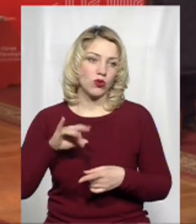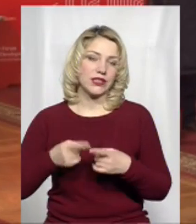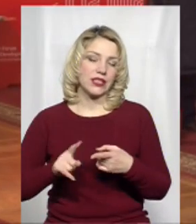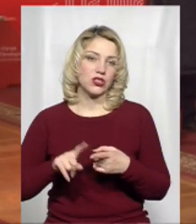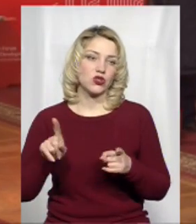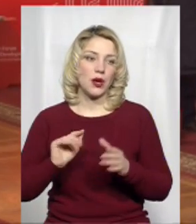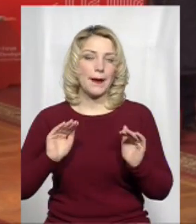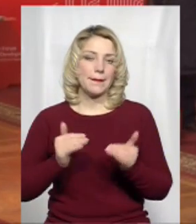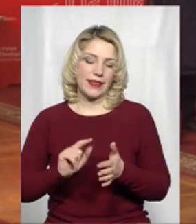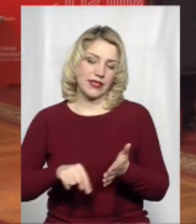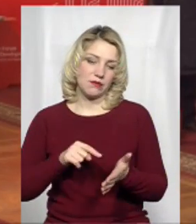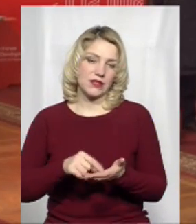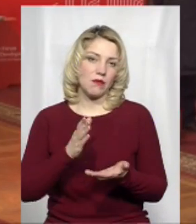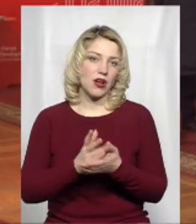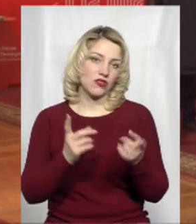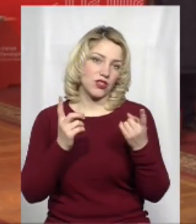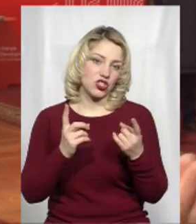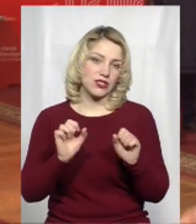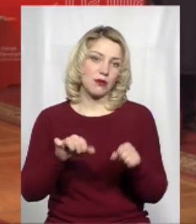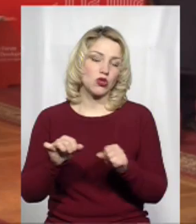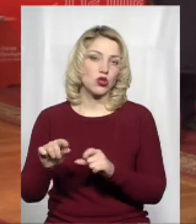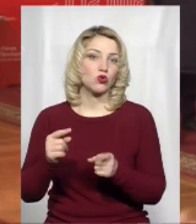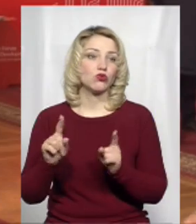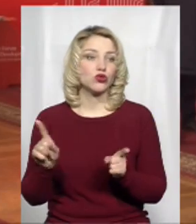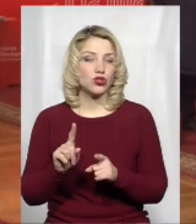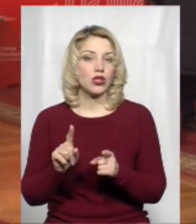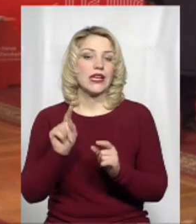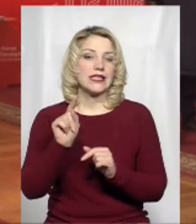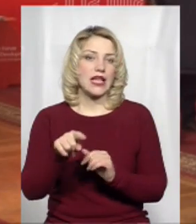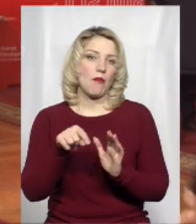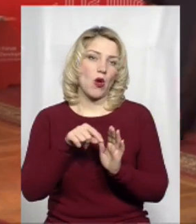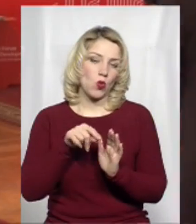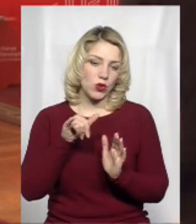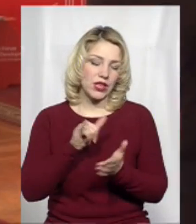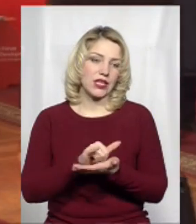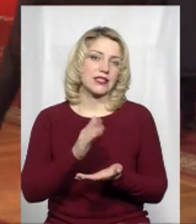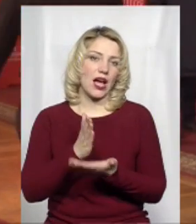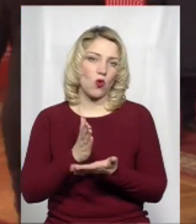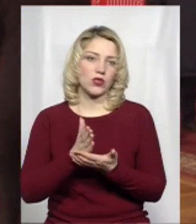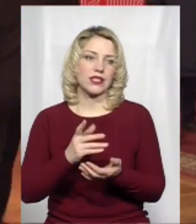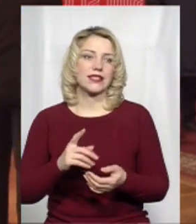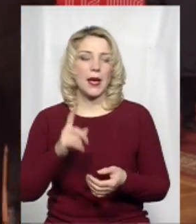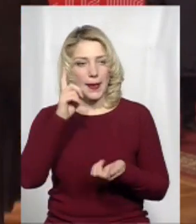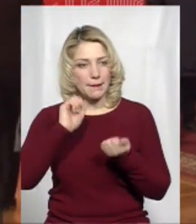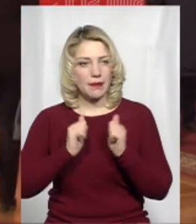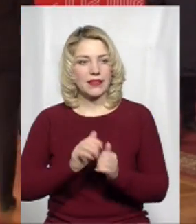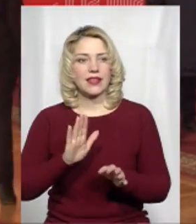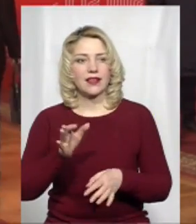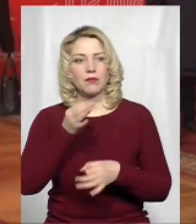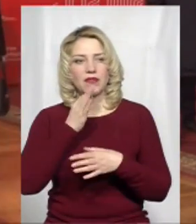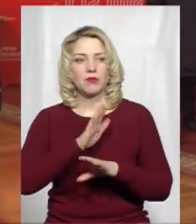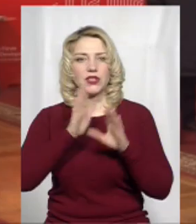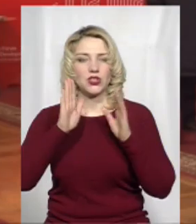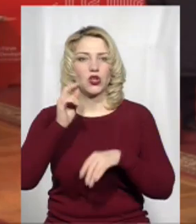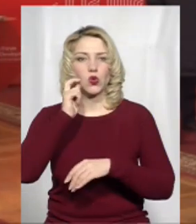маленькі міста мають величезні можливості, тому що саме в них знаходяться ось ці пам'ятки, які приваблюють не тільки наших